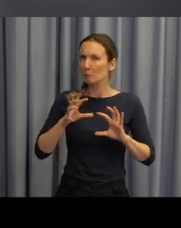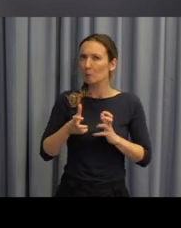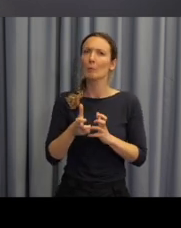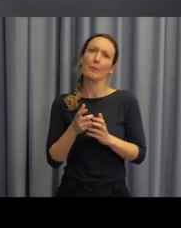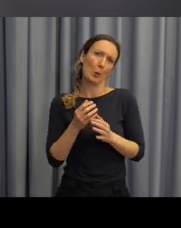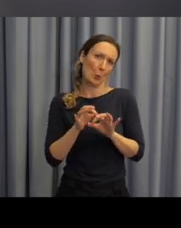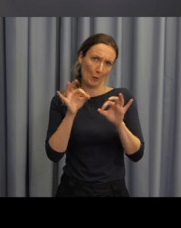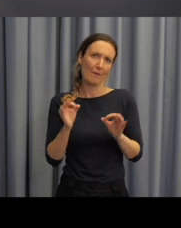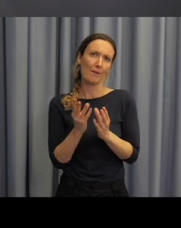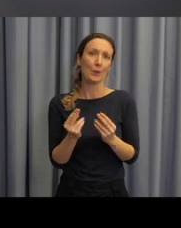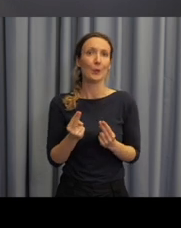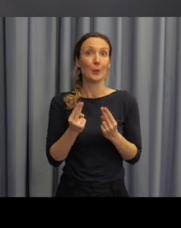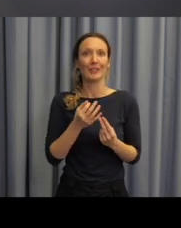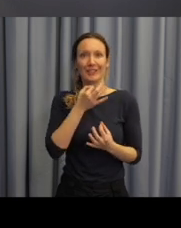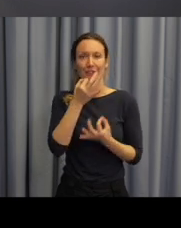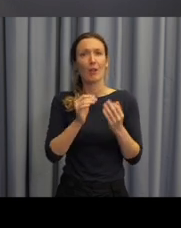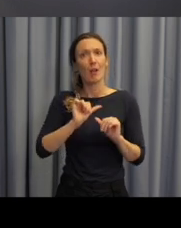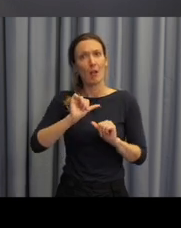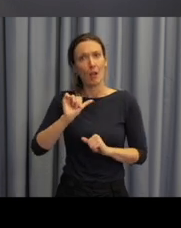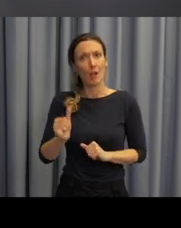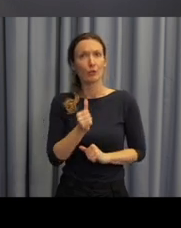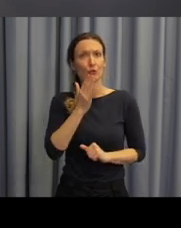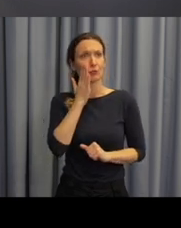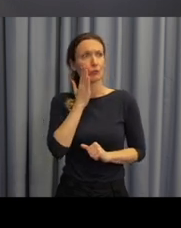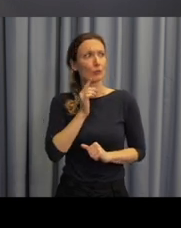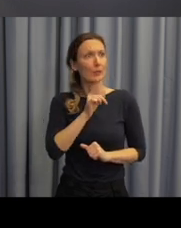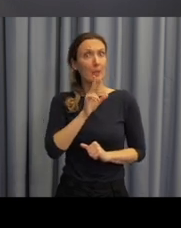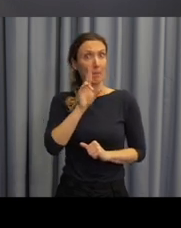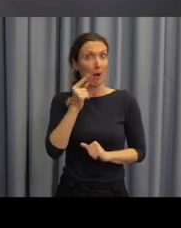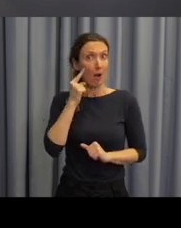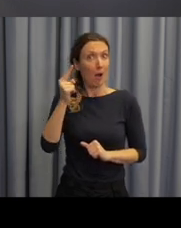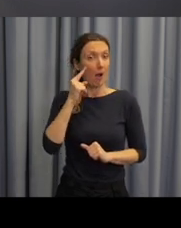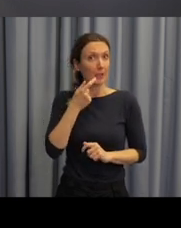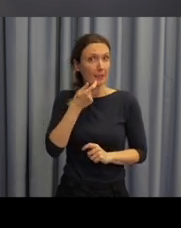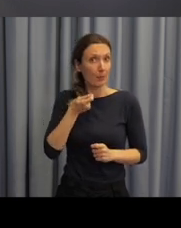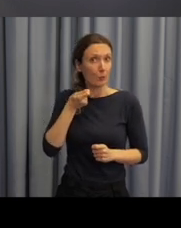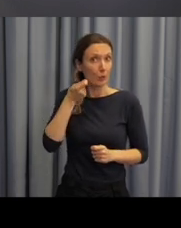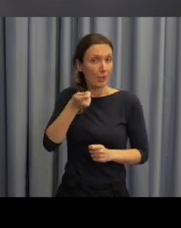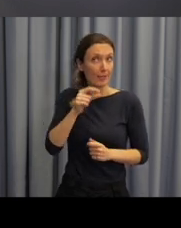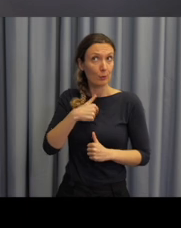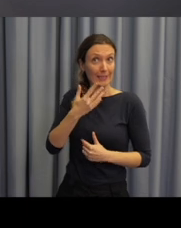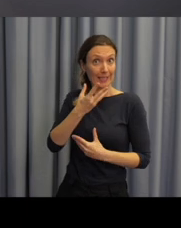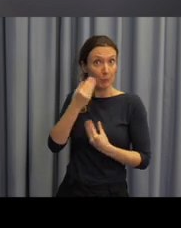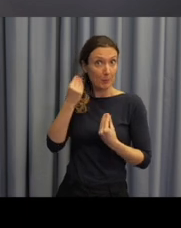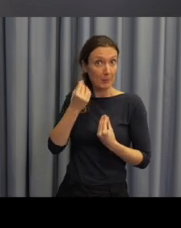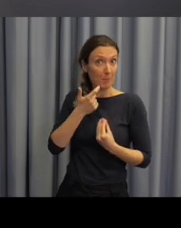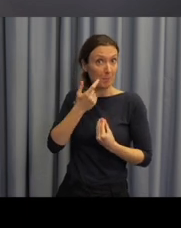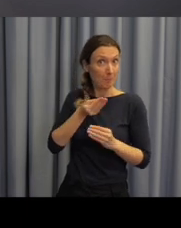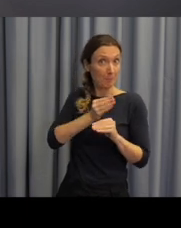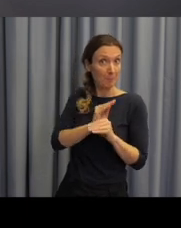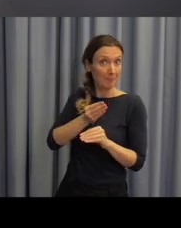úvod zaznít. Já poprosím ještě kolegyně, jestli je napadá něco k doplnění, něco, co jsem zapomněla říct.